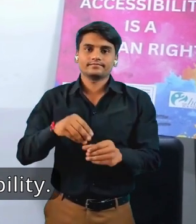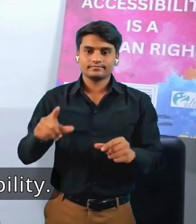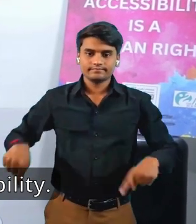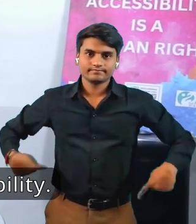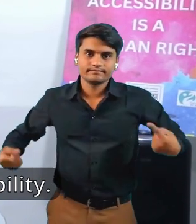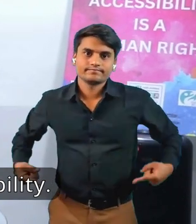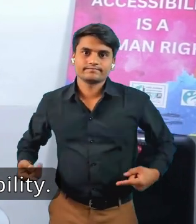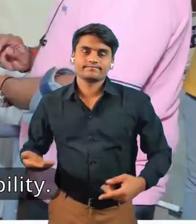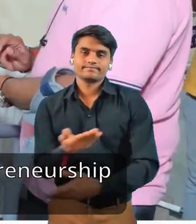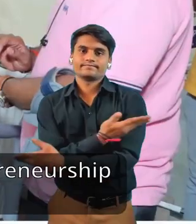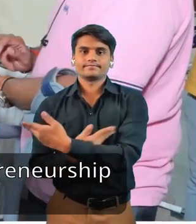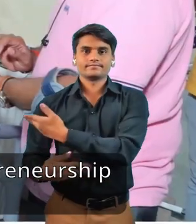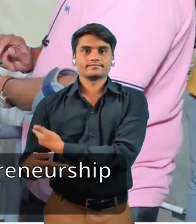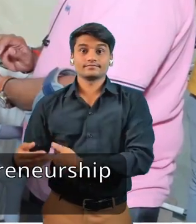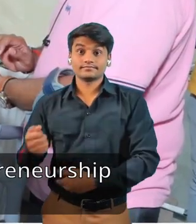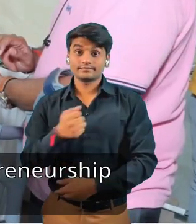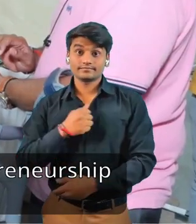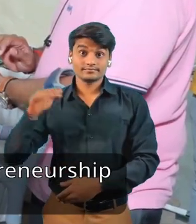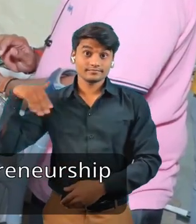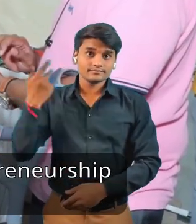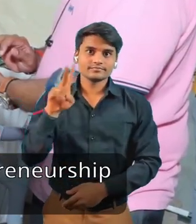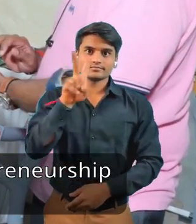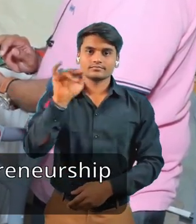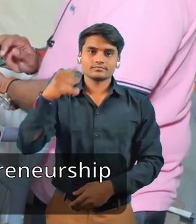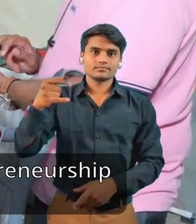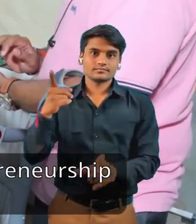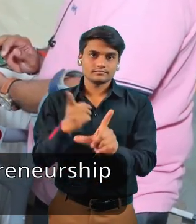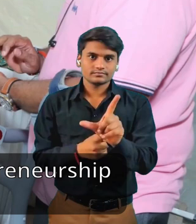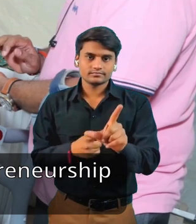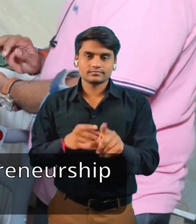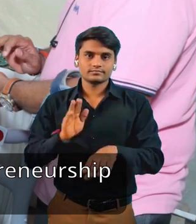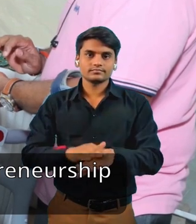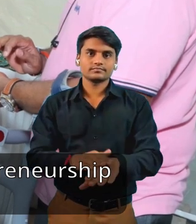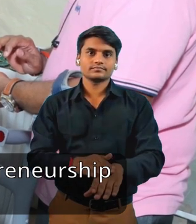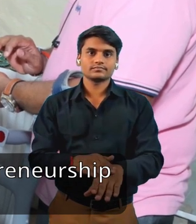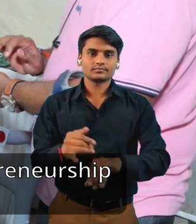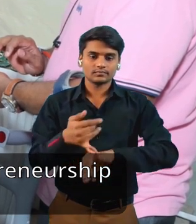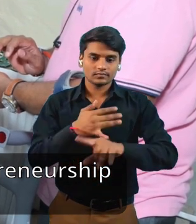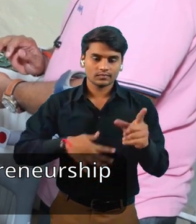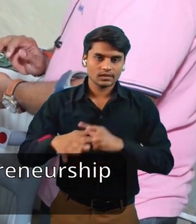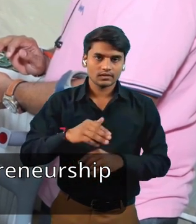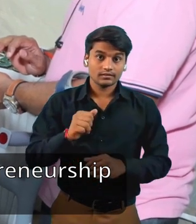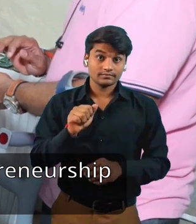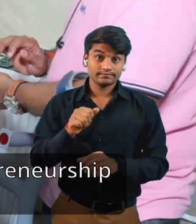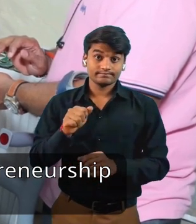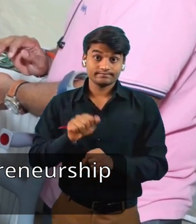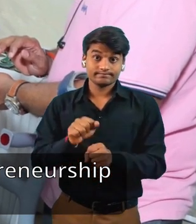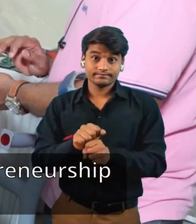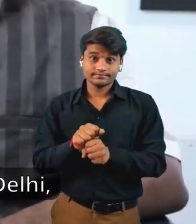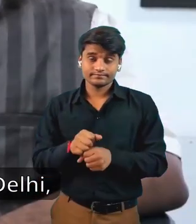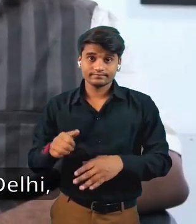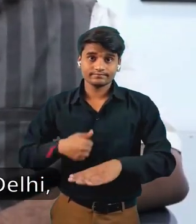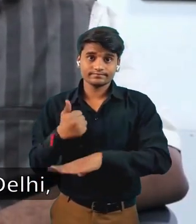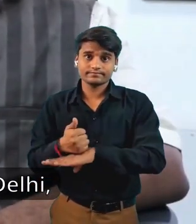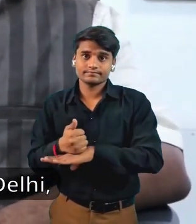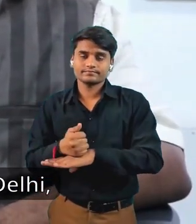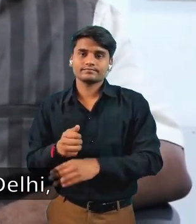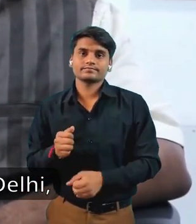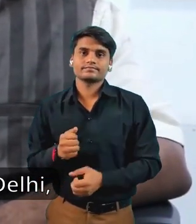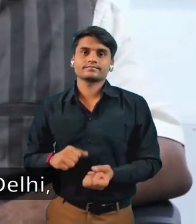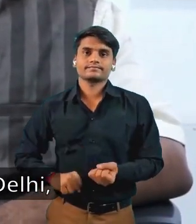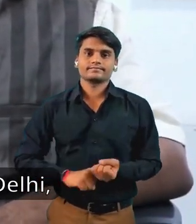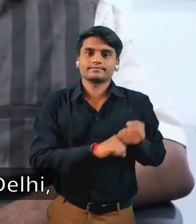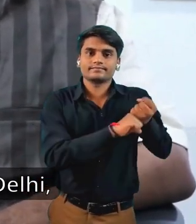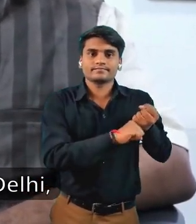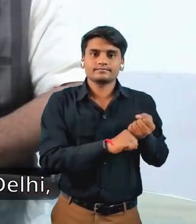लोको मोटर डिजबिलिटी के साथ, मैं विगत 26 वर्षों से सामाजी कुद्ध में तक अक्षेतर में कारे रहत हूँ आंदरपदेश के एक